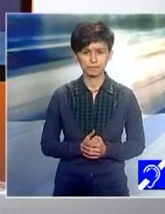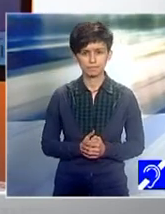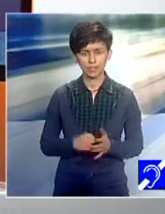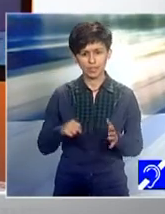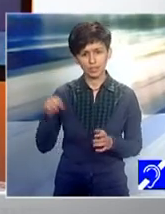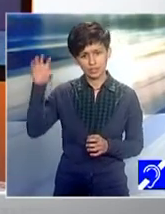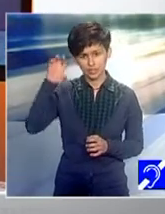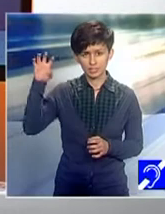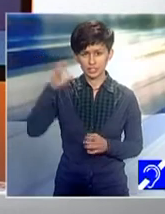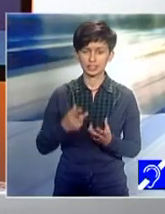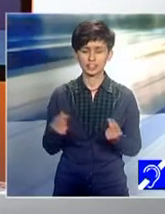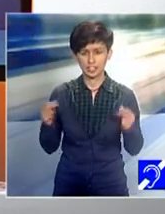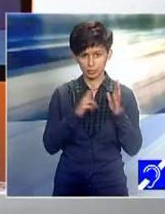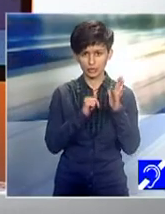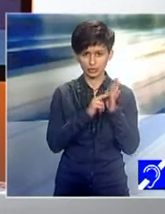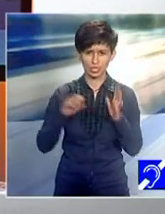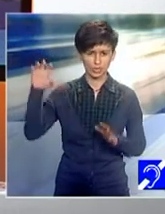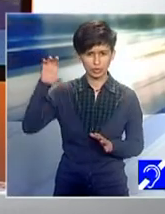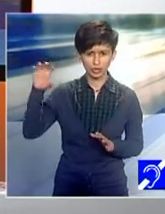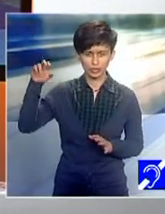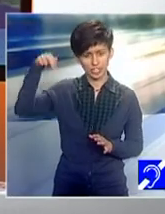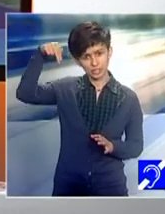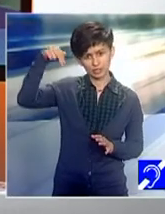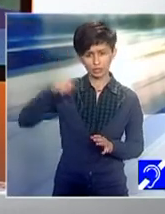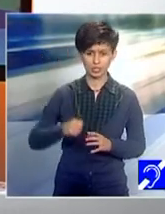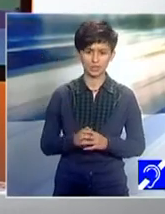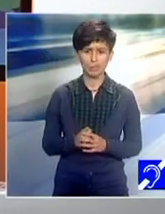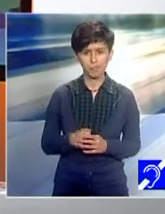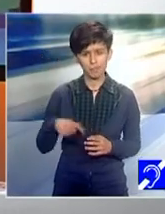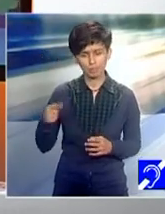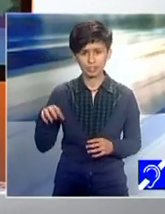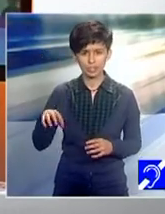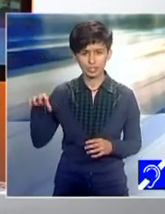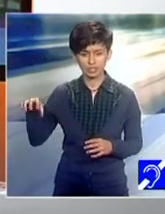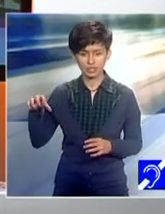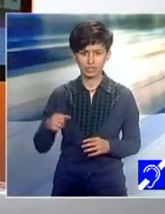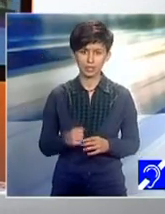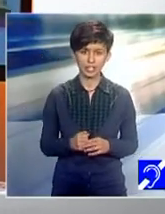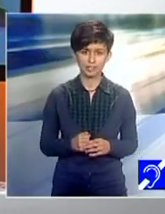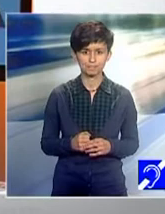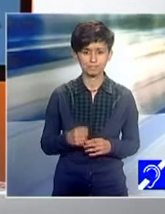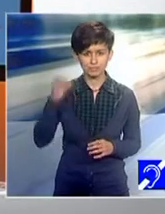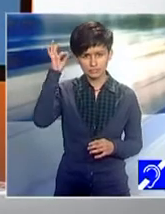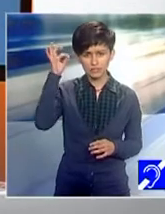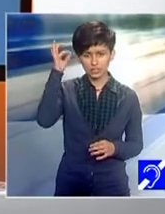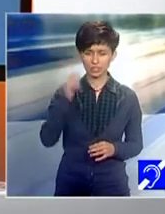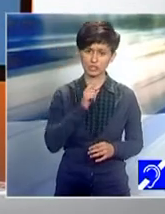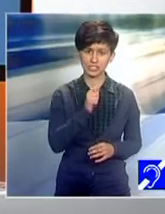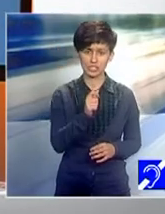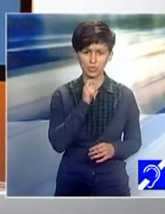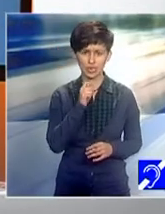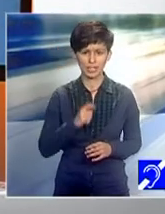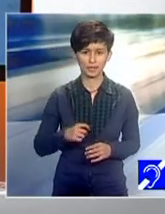Multiculturală, Bucovina de Norce, se întinde între Ucraina și România, Hrușo și Velchikritiș, în zona de confluențe dintre Slovacia și Ungaria, și țara